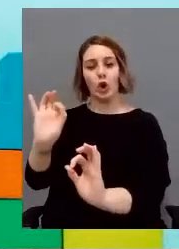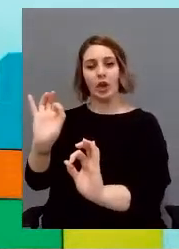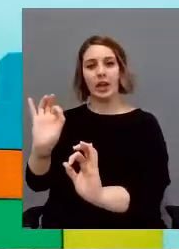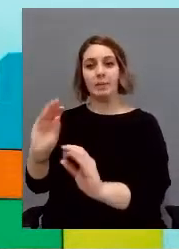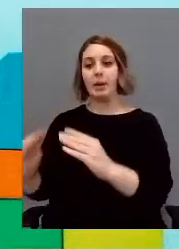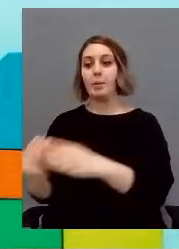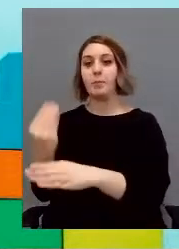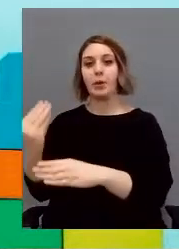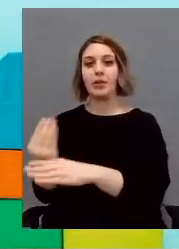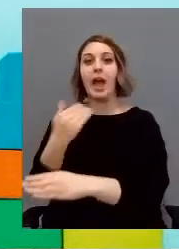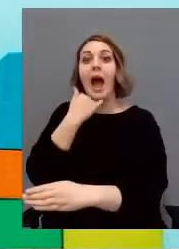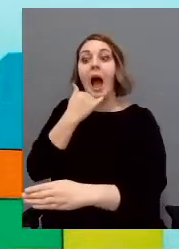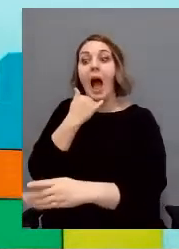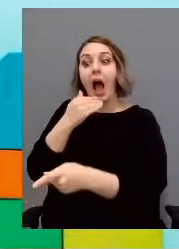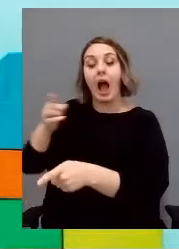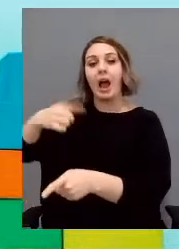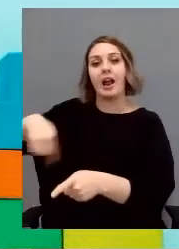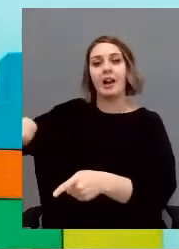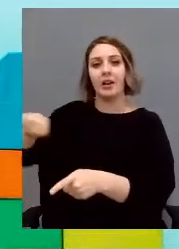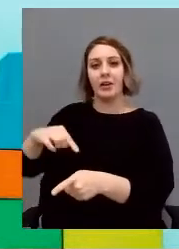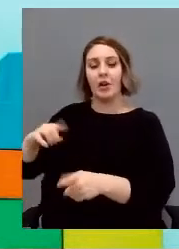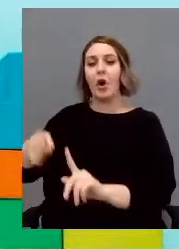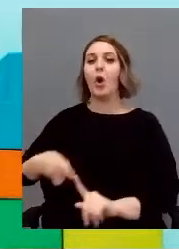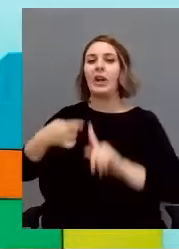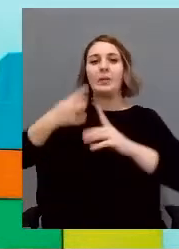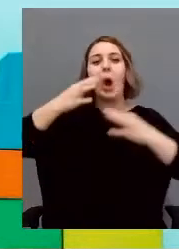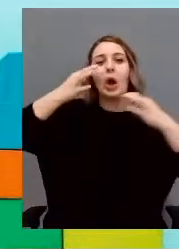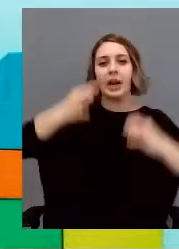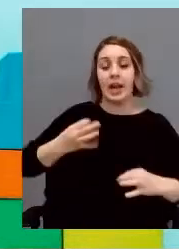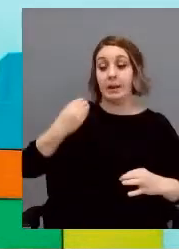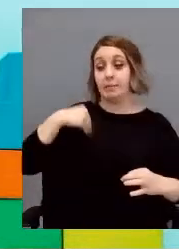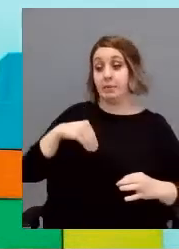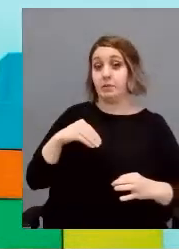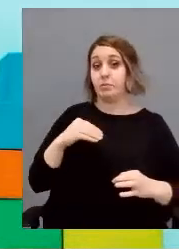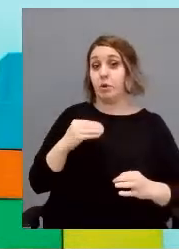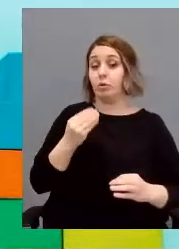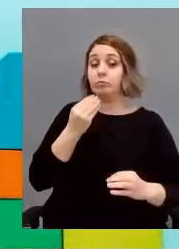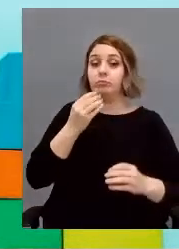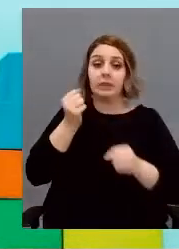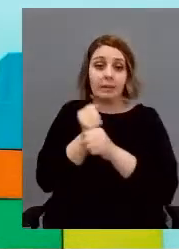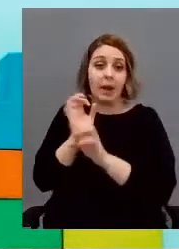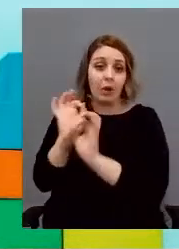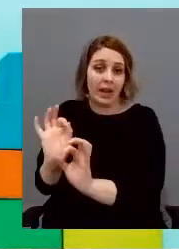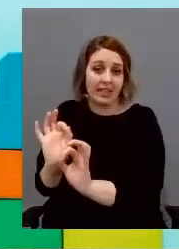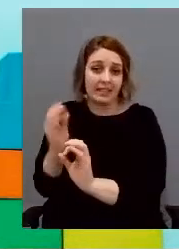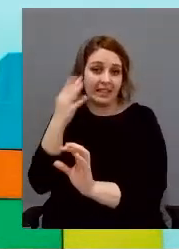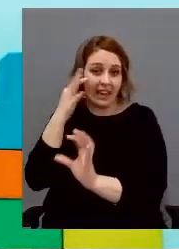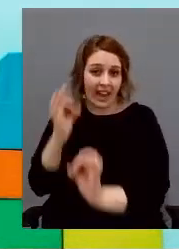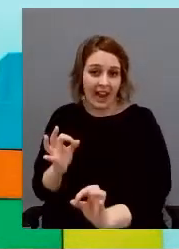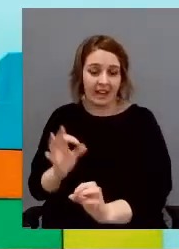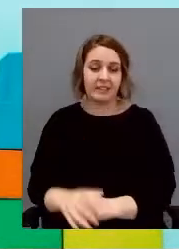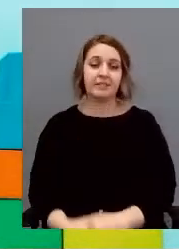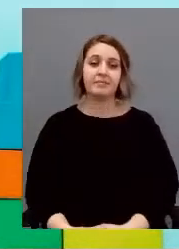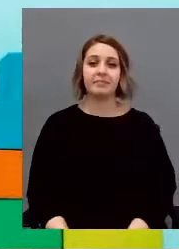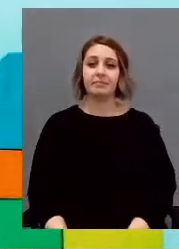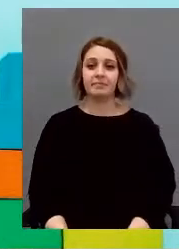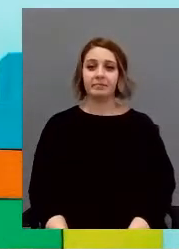qualcosa che tiene una finalità real come lo è il trabacco real ok prossima slide